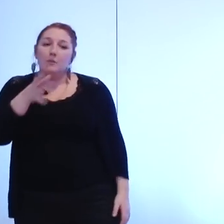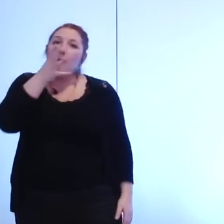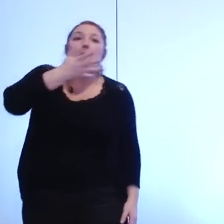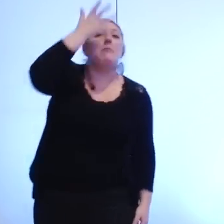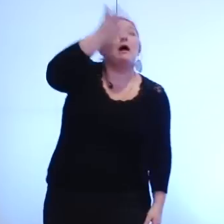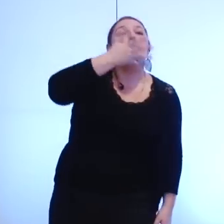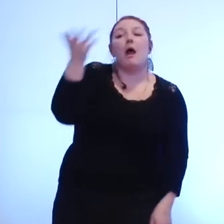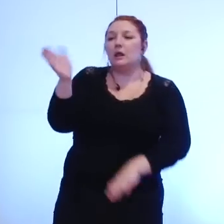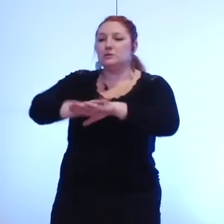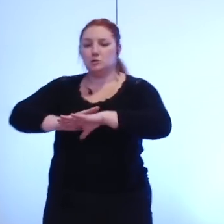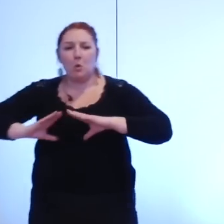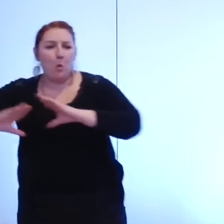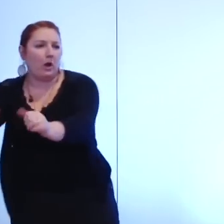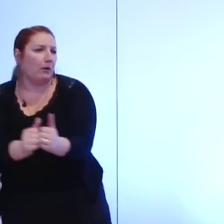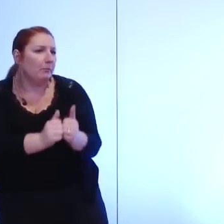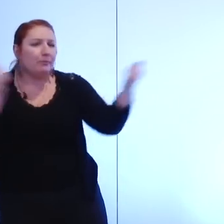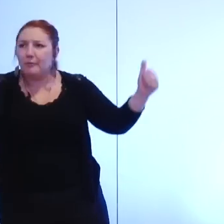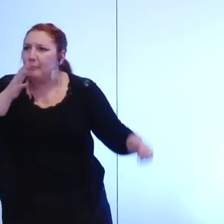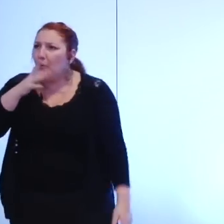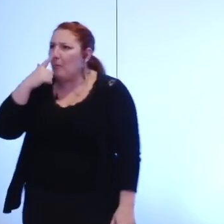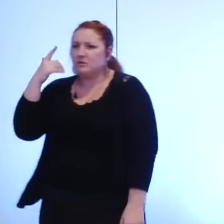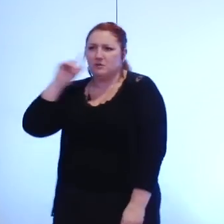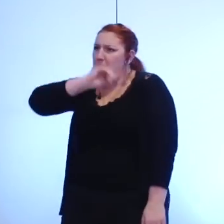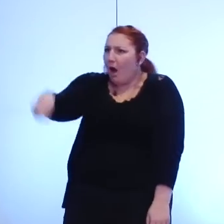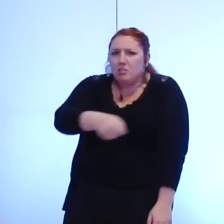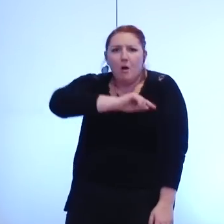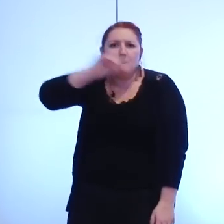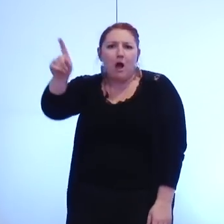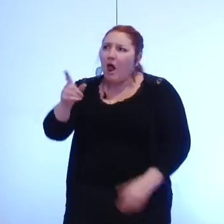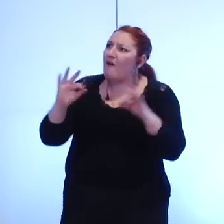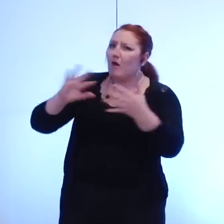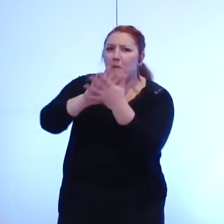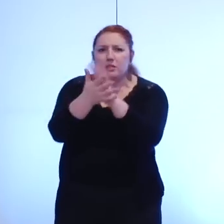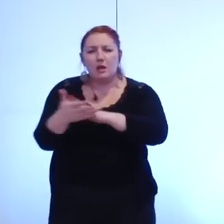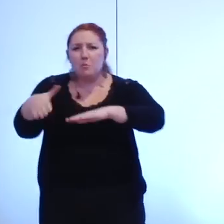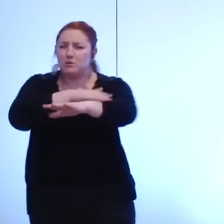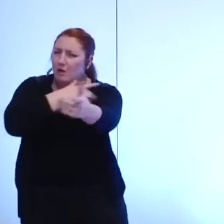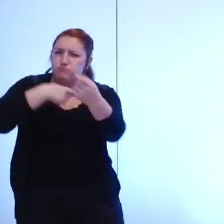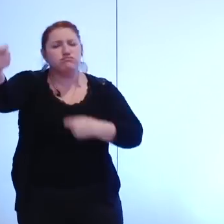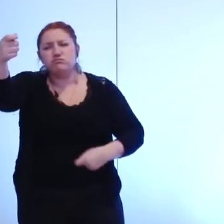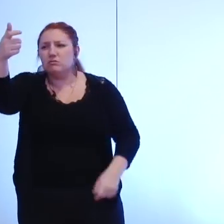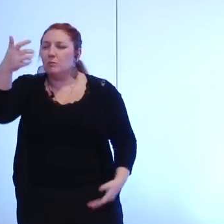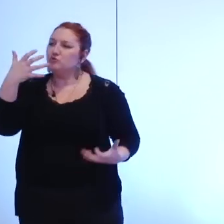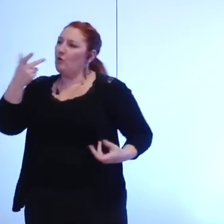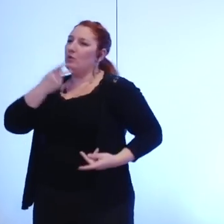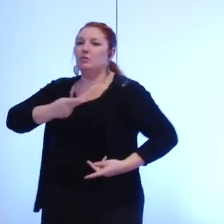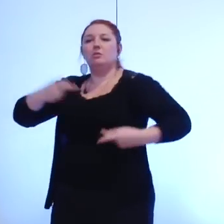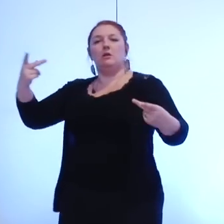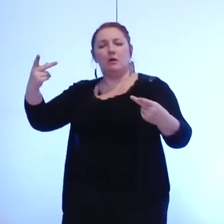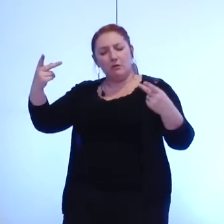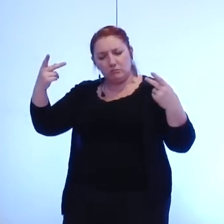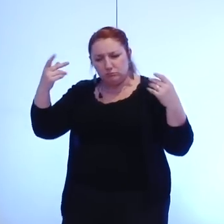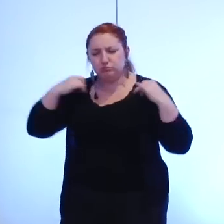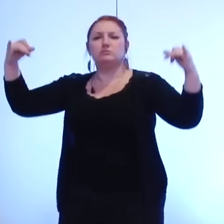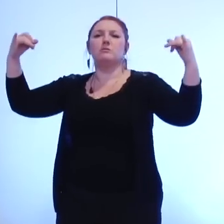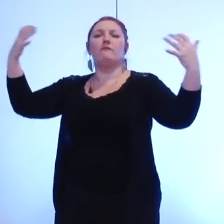et ces actes là c'est tout à fait scandaleux sur le plan des pratiques politiques et je voulais le dire avec force